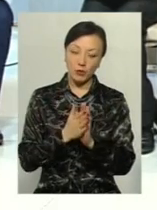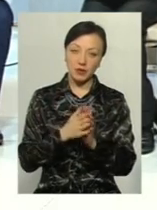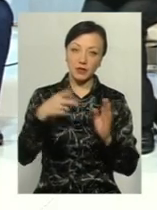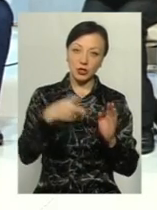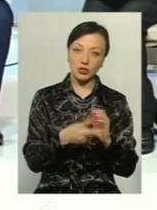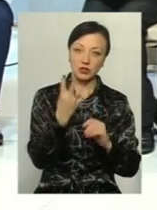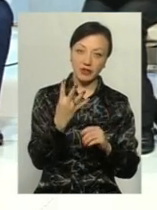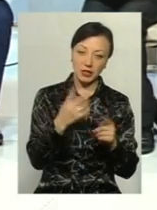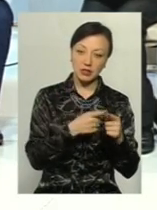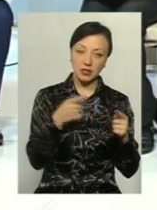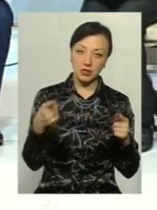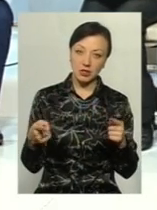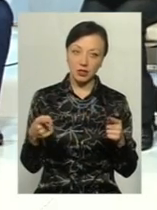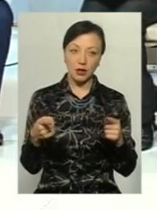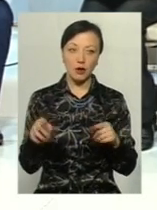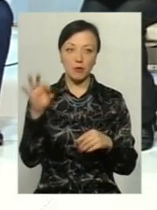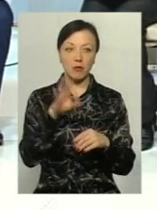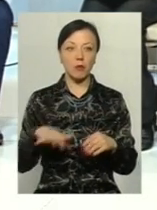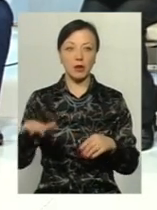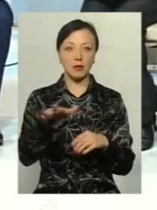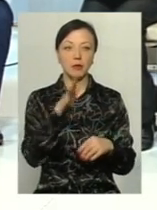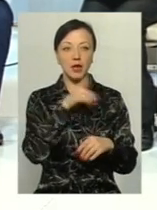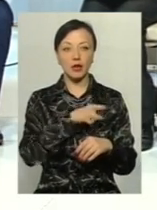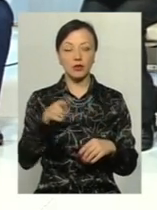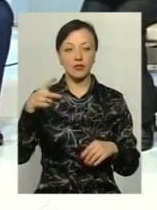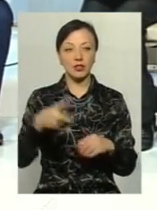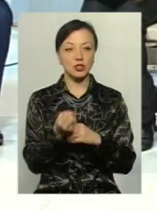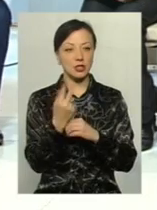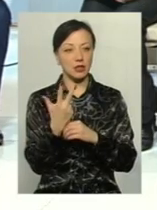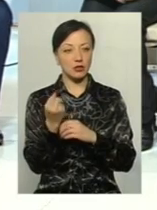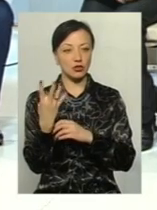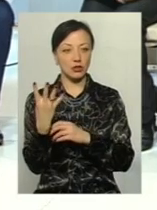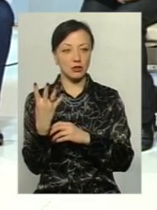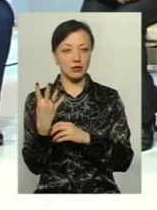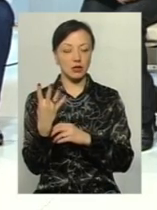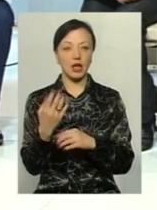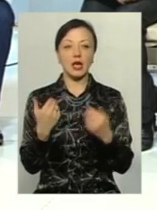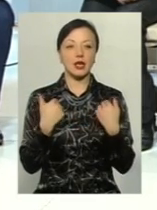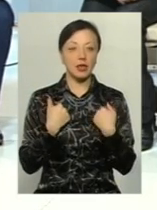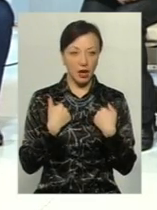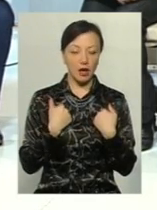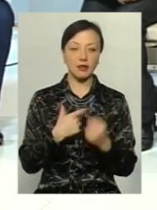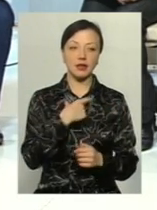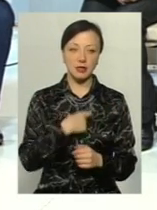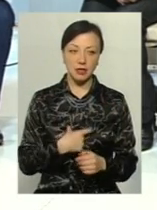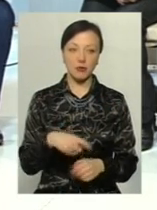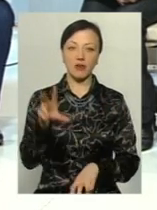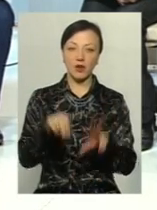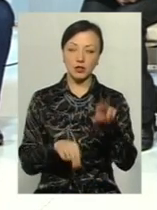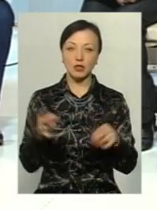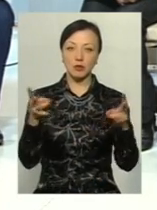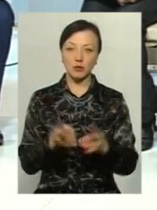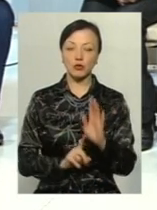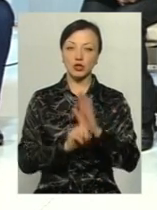2004 майданів? Чи ми говоримо про майданівський період вже 2013-2014 років? Я для себе вважаю запотрібне